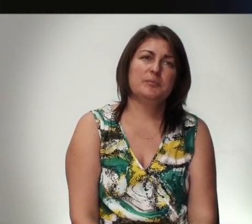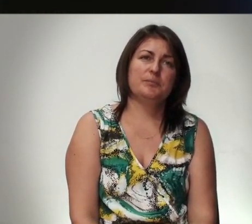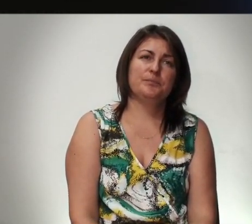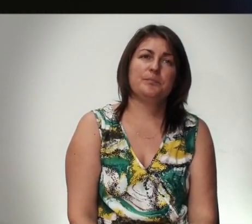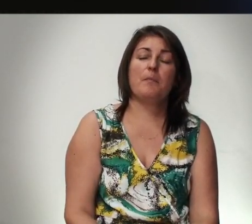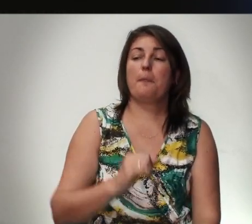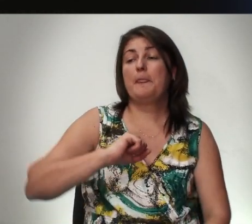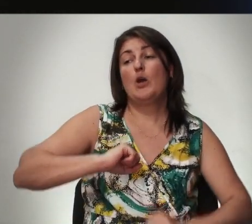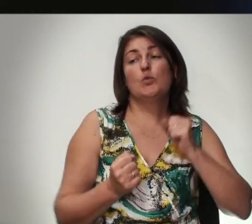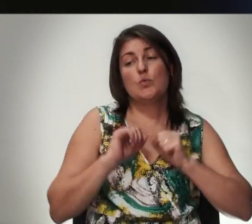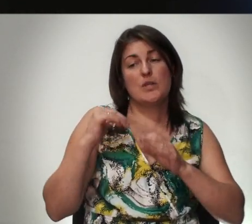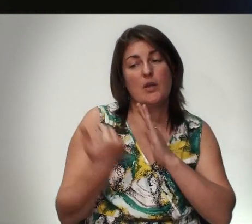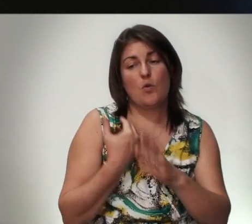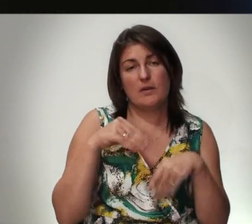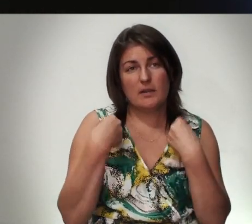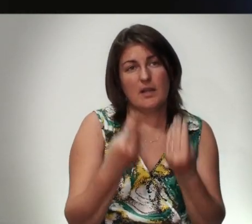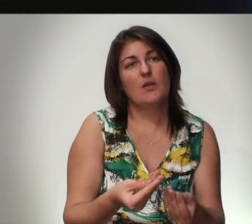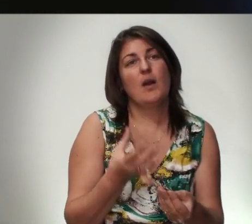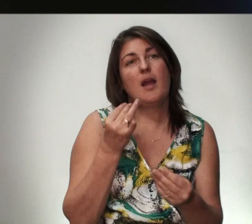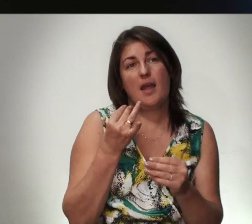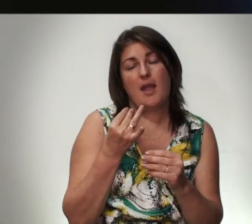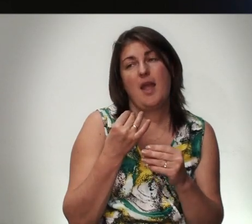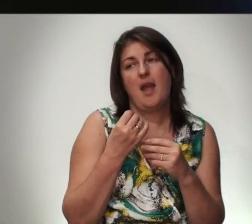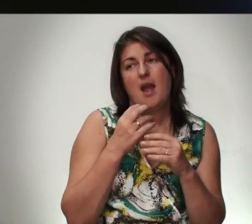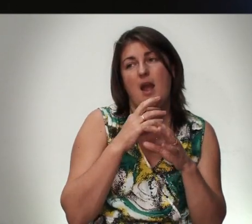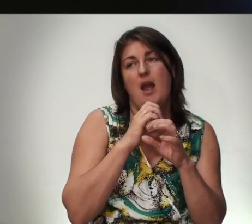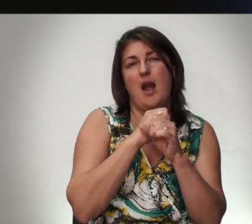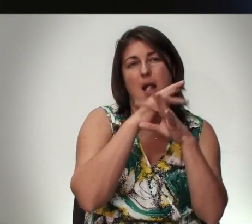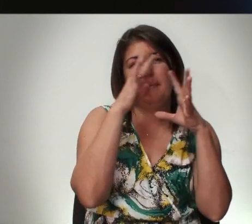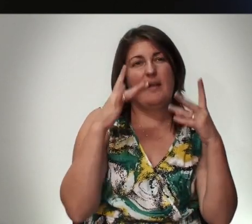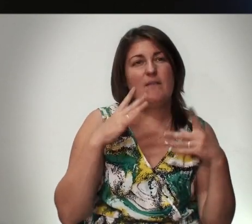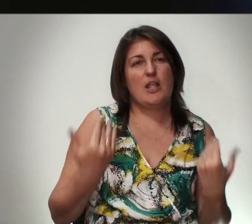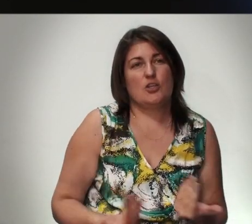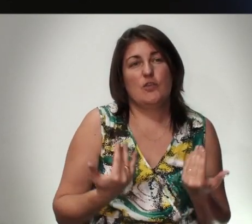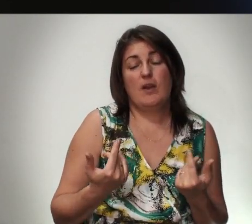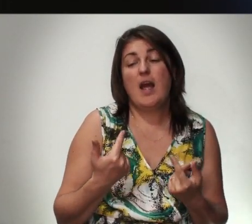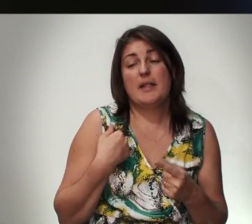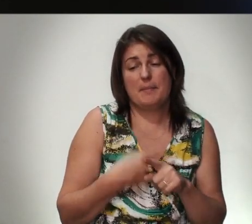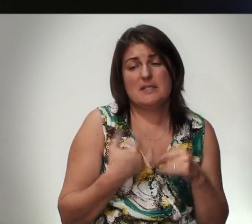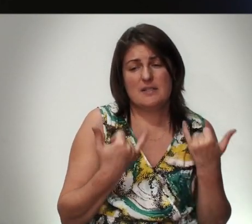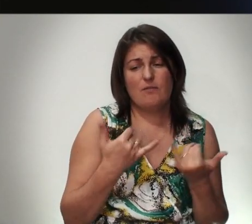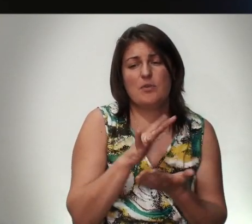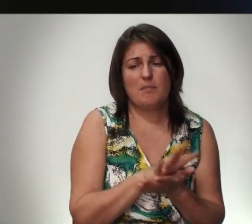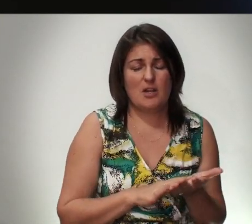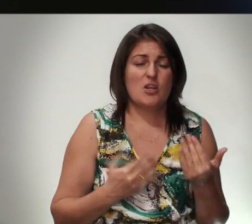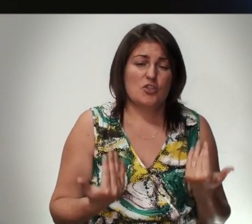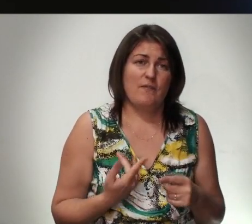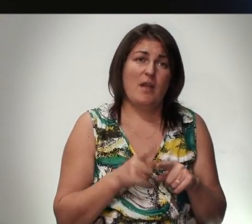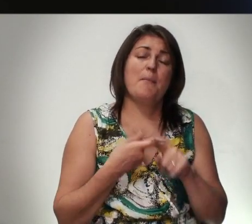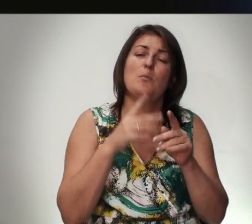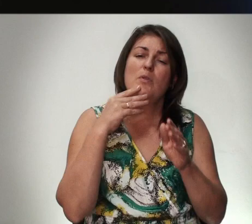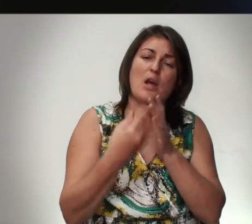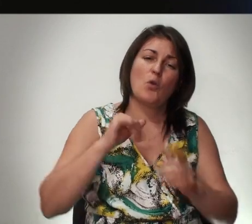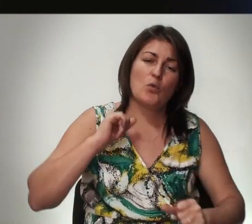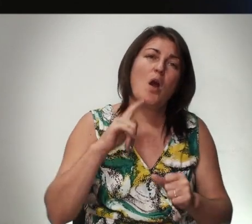Друзей Новых Дает И Обетование Оживляет И Мы Сегодня Продолжаем Жить В этом Поэтому Дорогой Друг